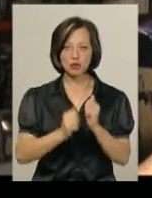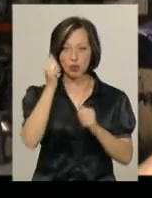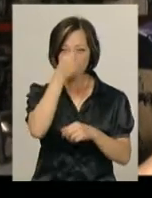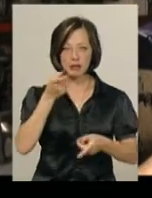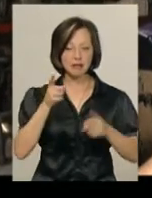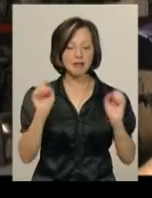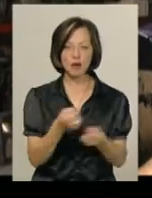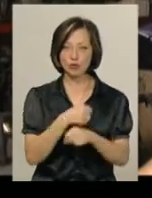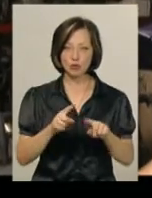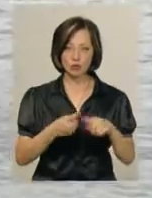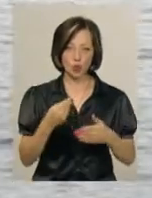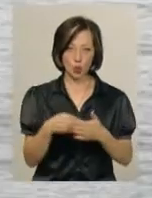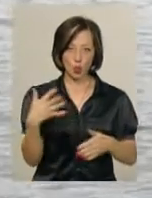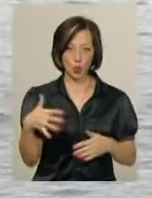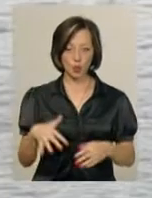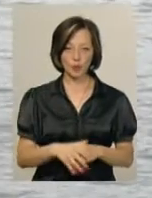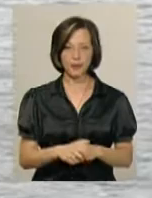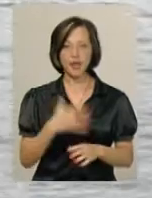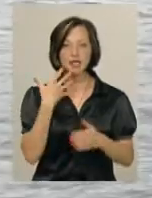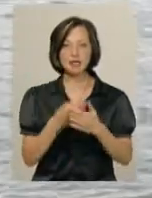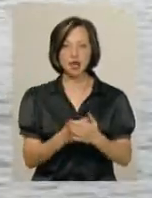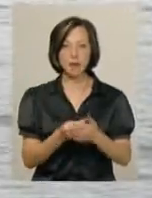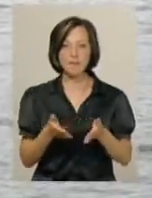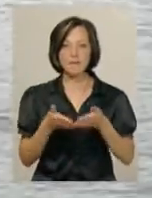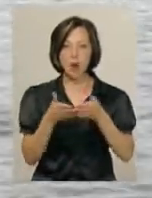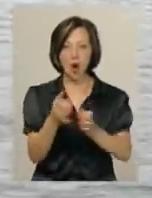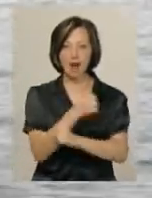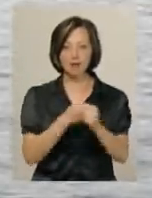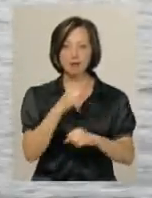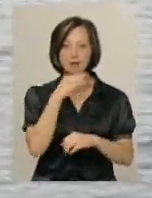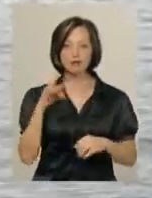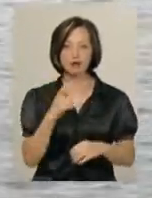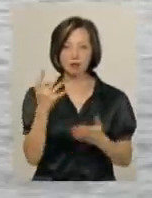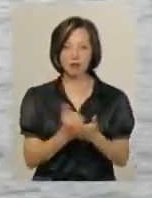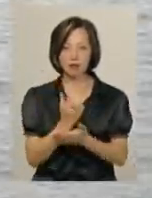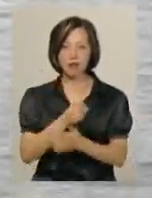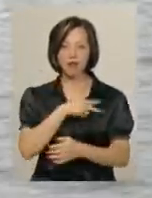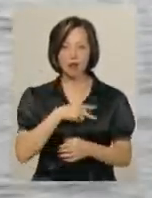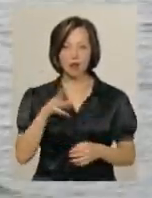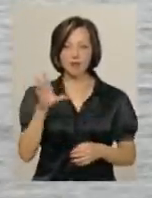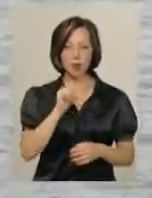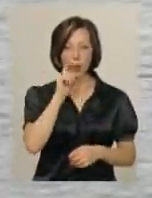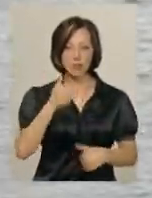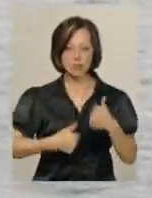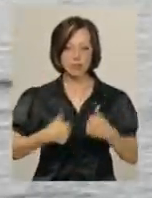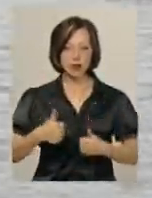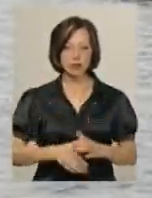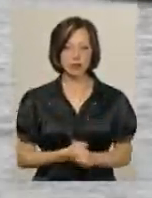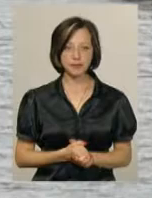це нереально, тому що це доволі таки дорого. На своєму глісері Олександр Остапов неодноразово здобував нагороди всеукраїнських змагань.